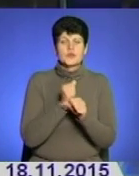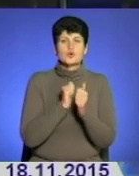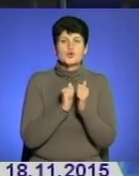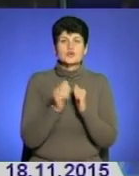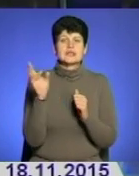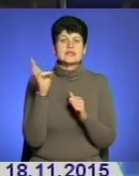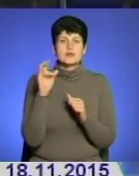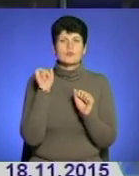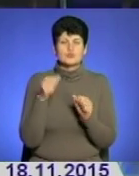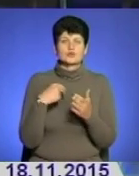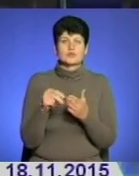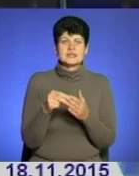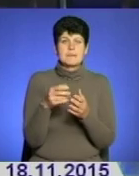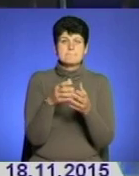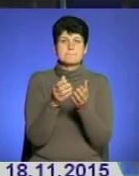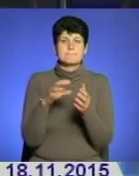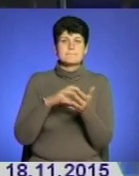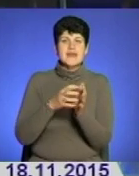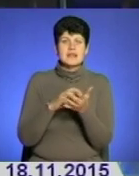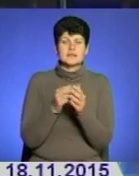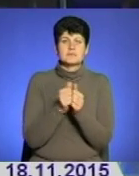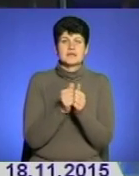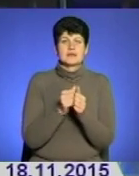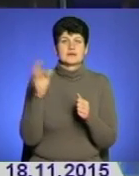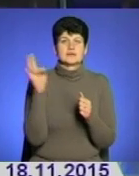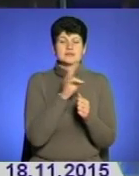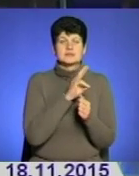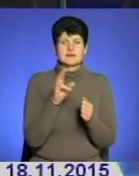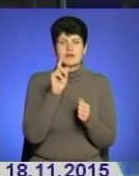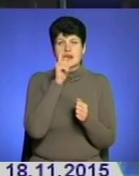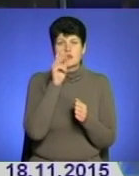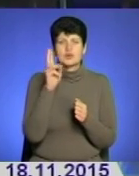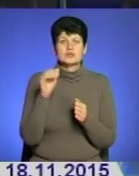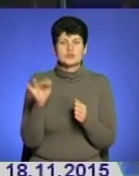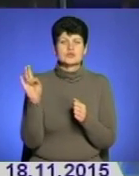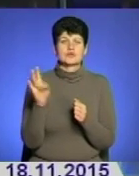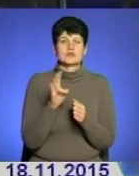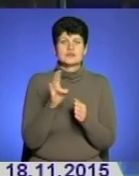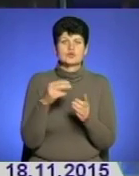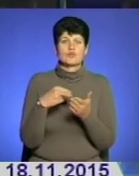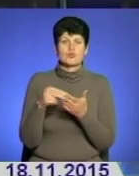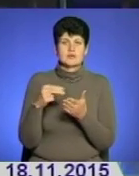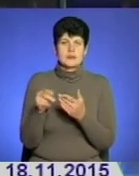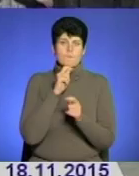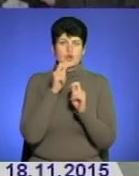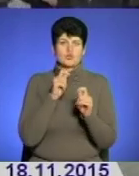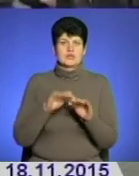ви можете придбати пряники біля храмів Української Греко-католицької церкви, чим допоможете молоді купити подарунки дітям.